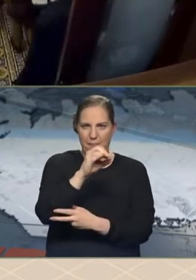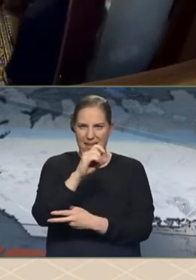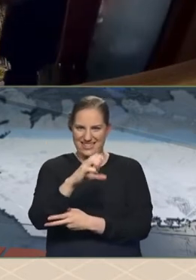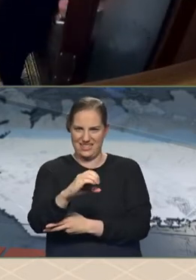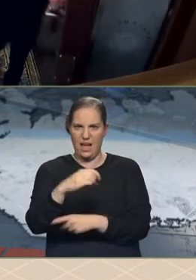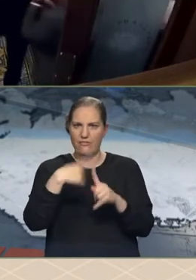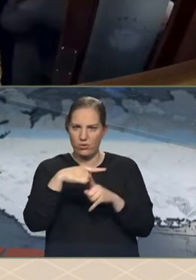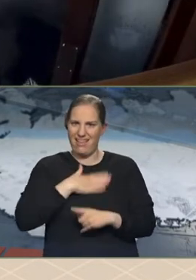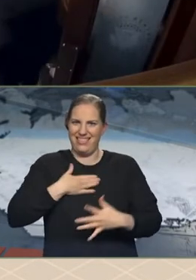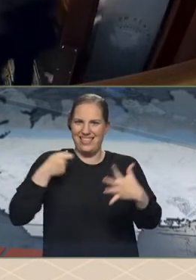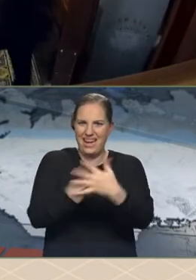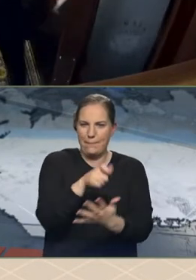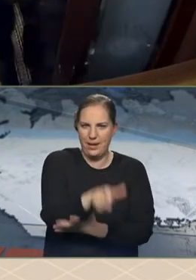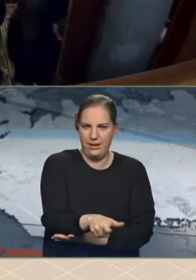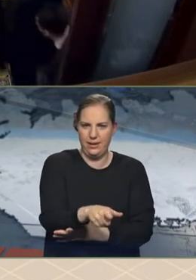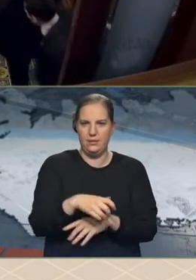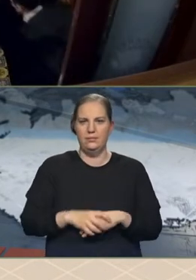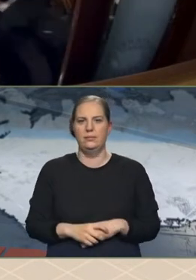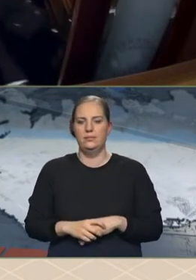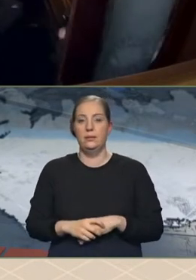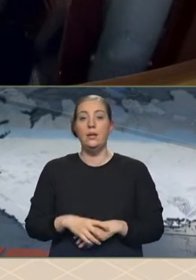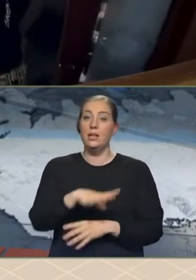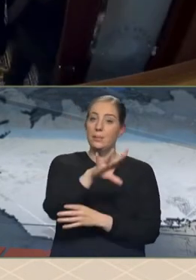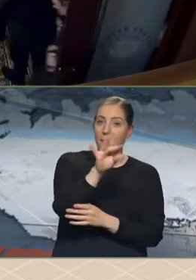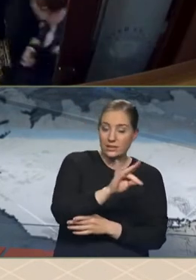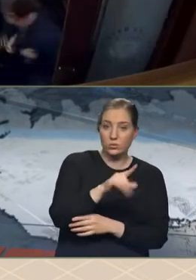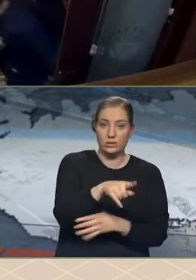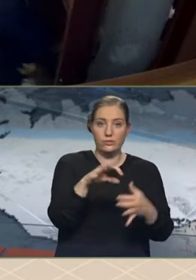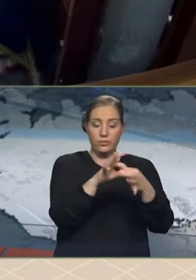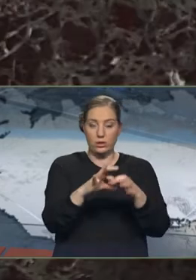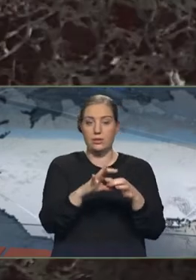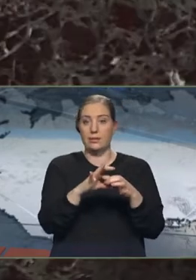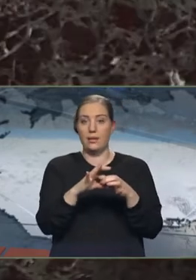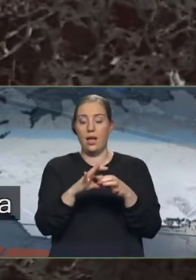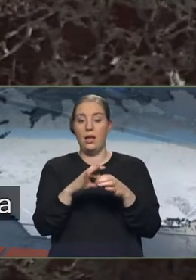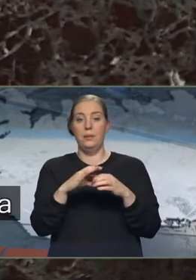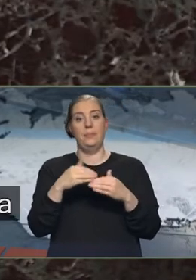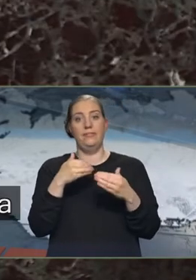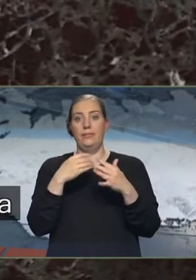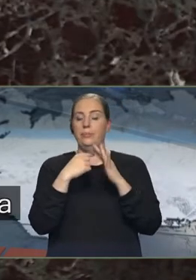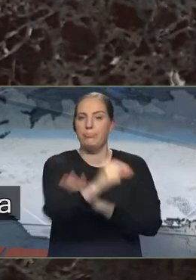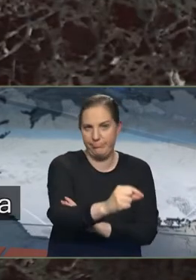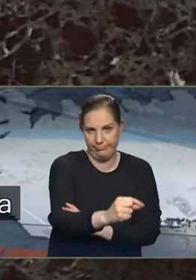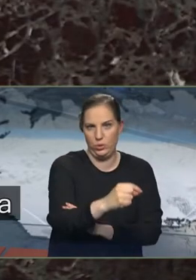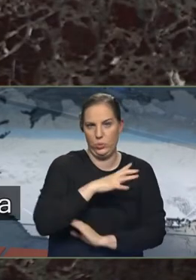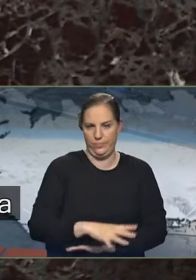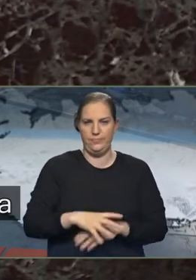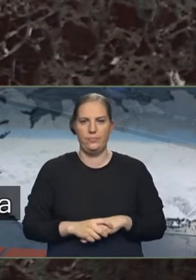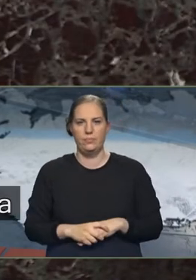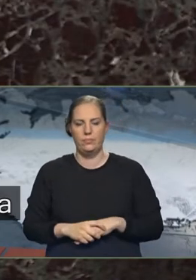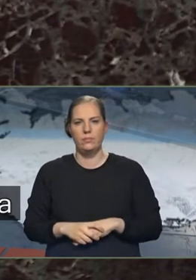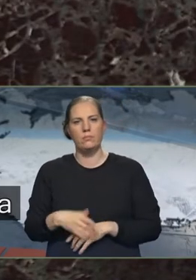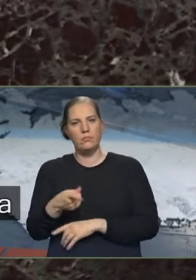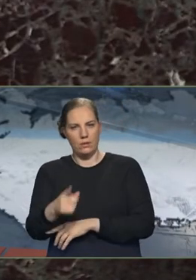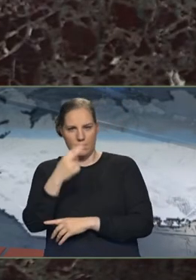execute him. Nauðmlega tókst það forða Pence og fjölskylda hans á brott. The insurrectionist intent to murder the